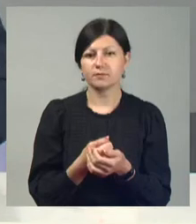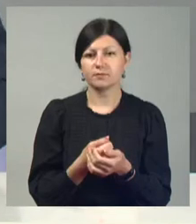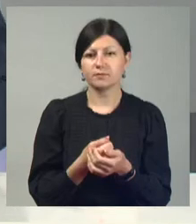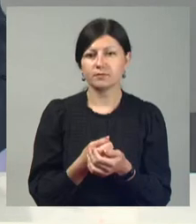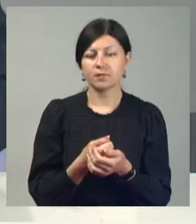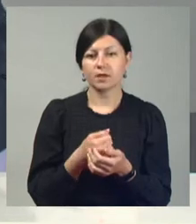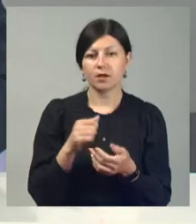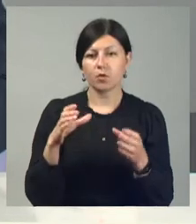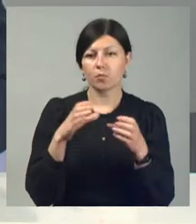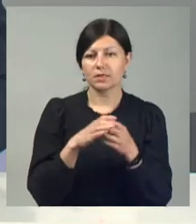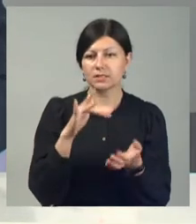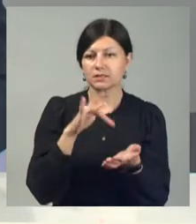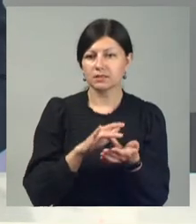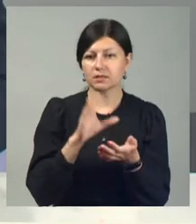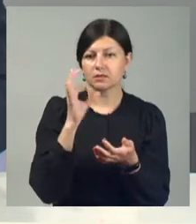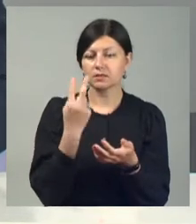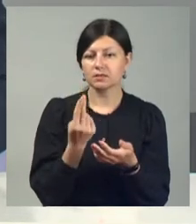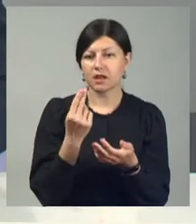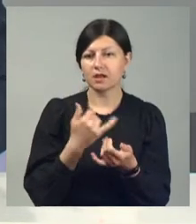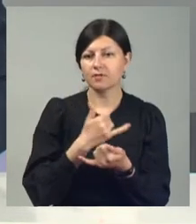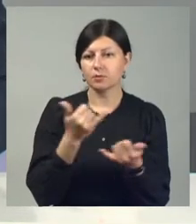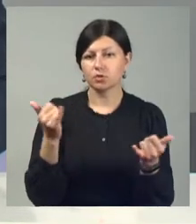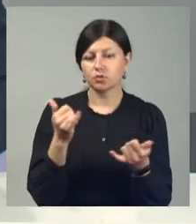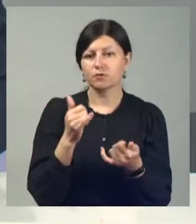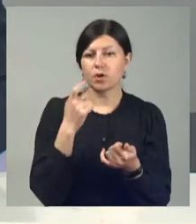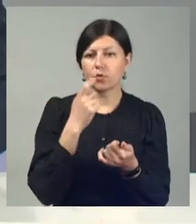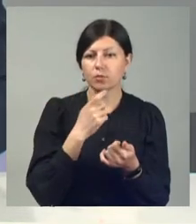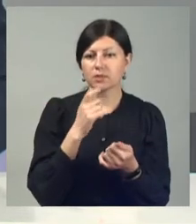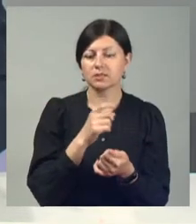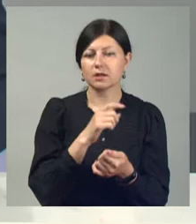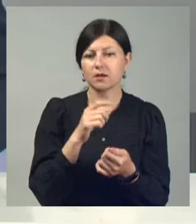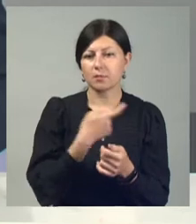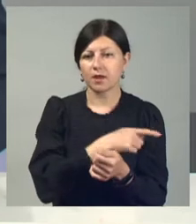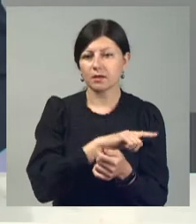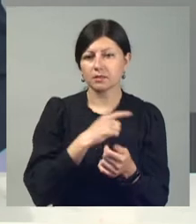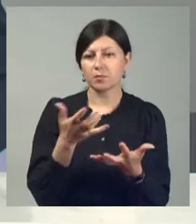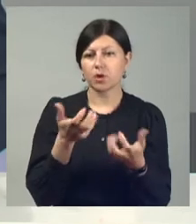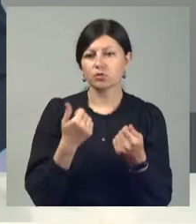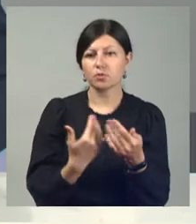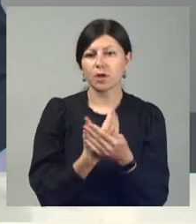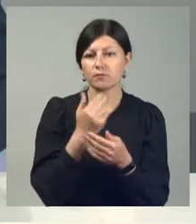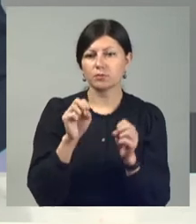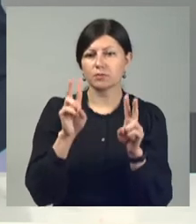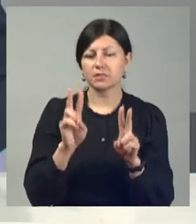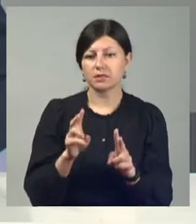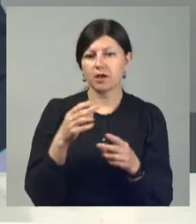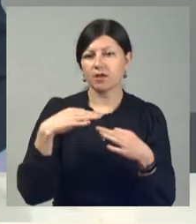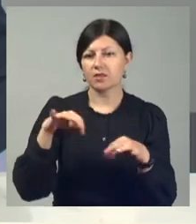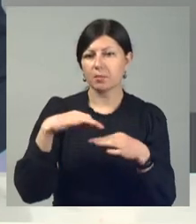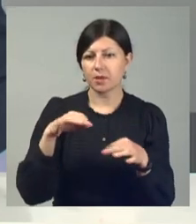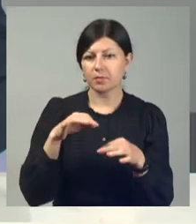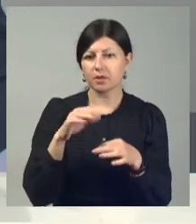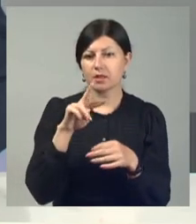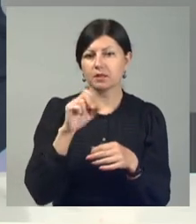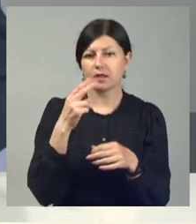Комплексный центр социального обслуживания населения и Губкинская городская детская больница получили по новому специализированному автомобилю Lada